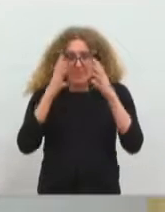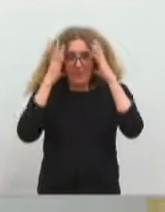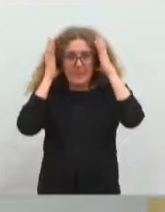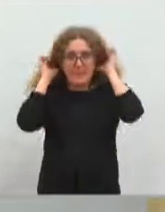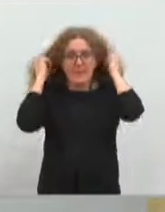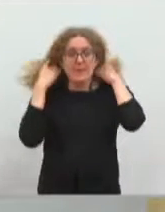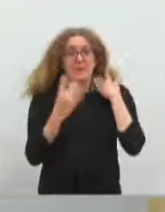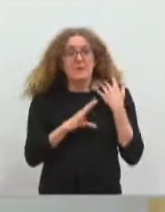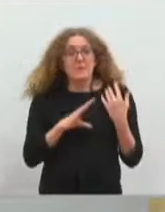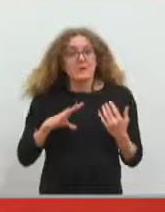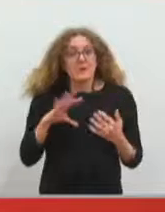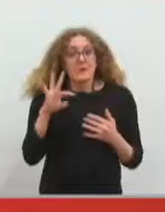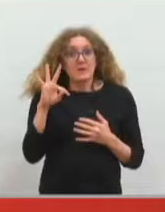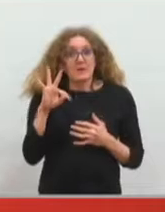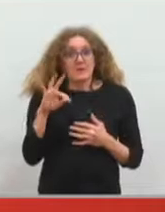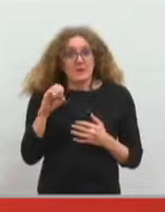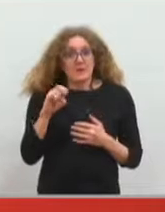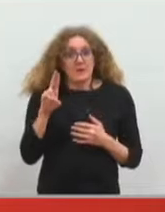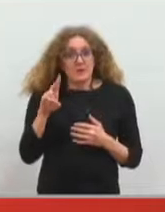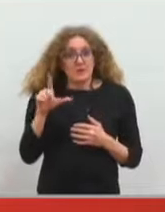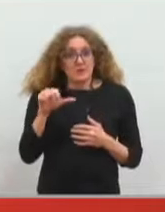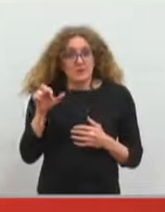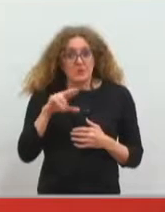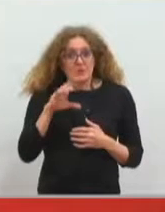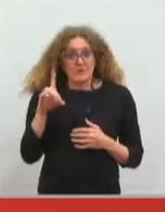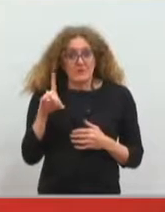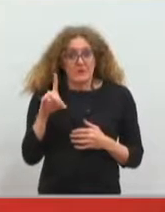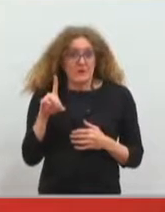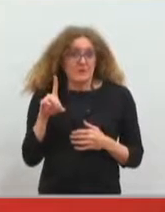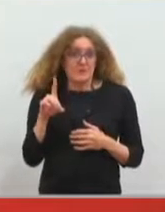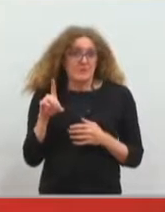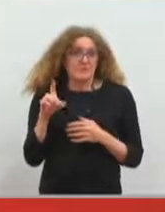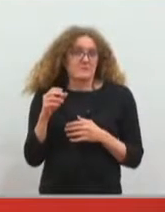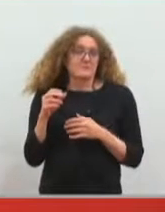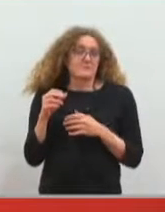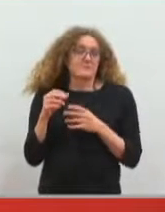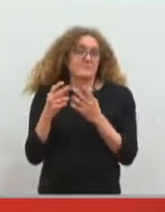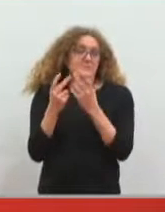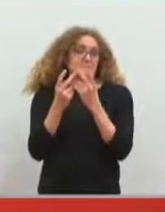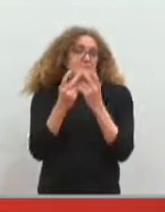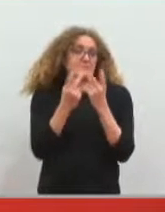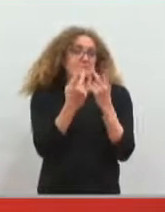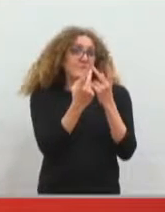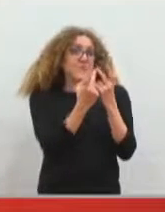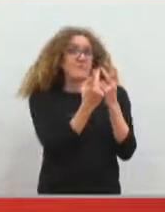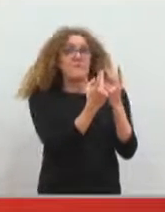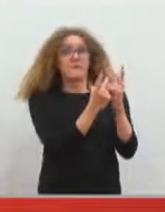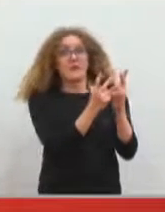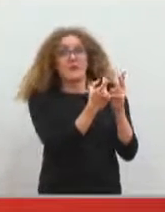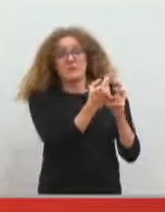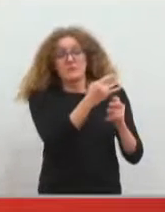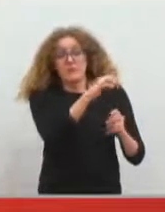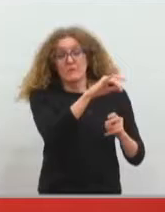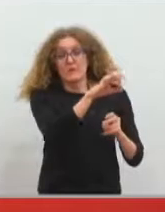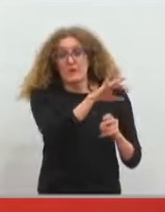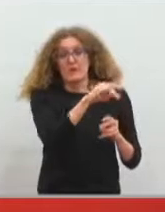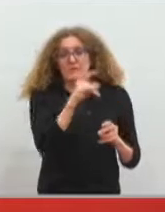Madame Touzard, qui est une des communes concernées, et M. Pinceau, l'autre commune concernée. Isabelle.